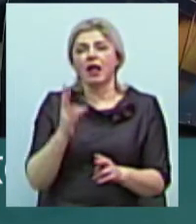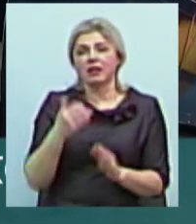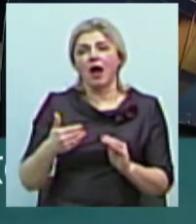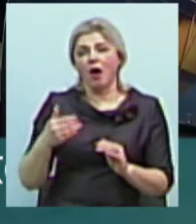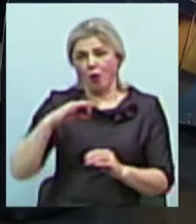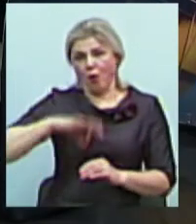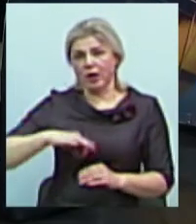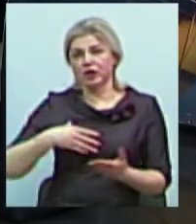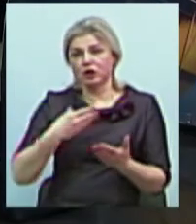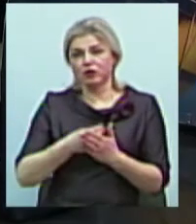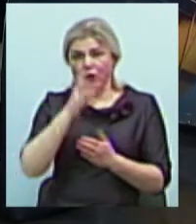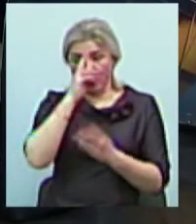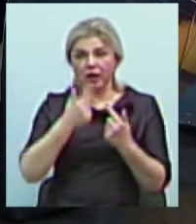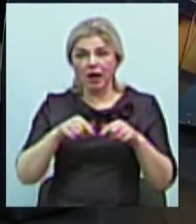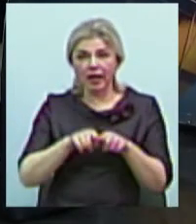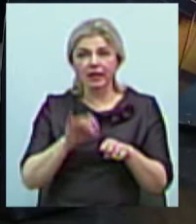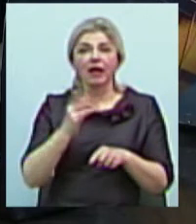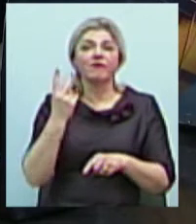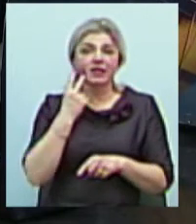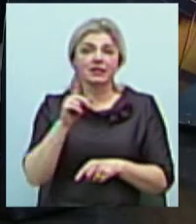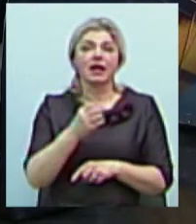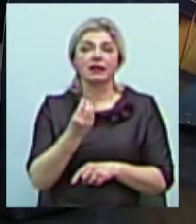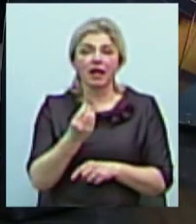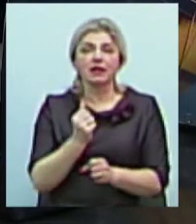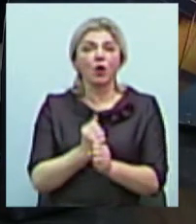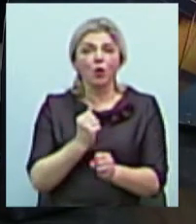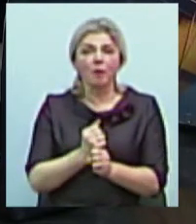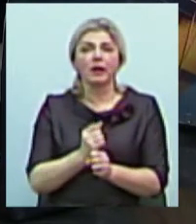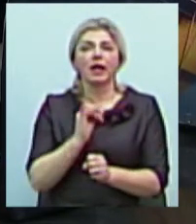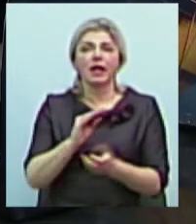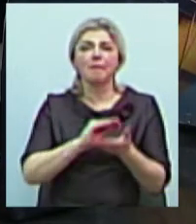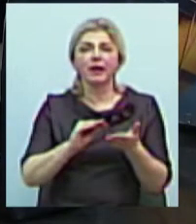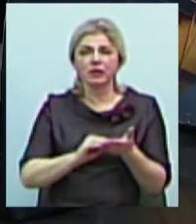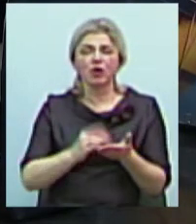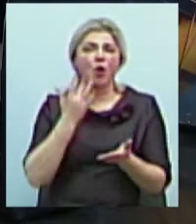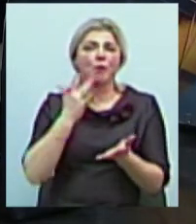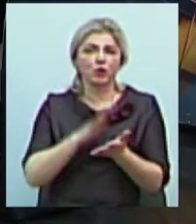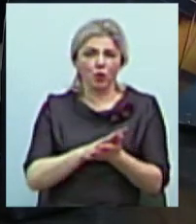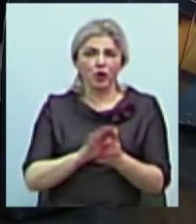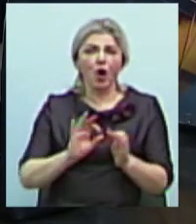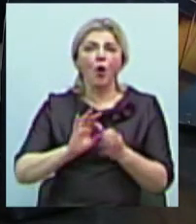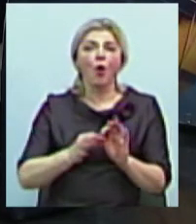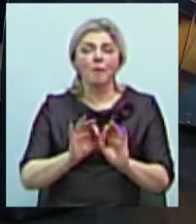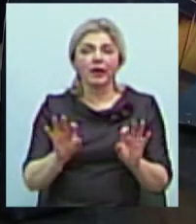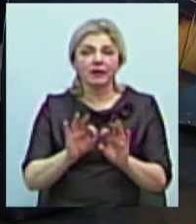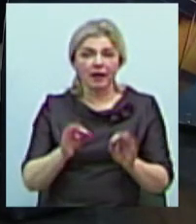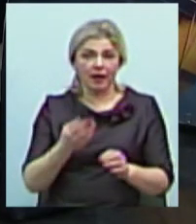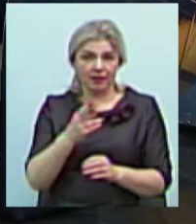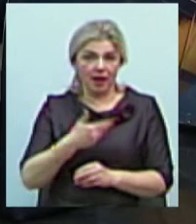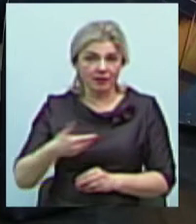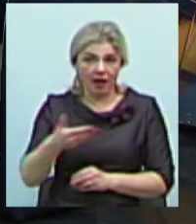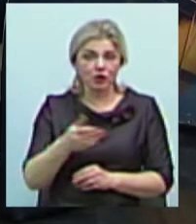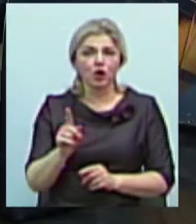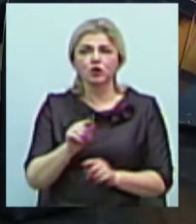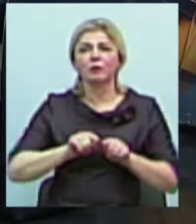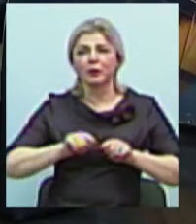країни і завжди за гроші, це роблять, пишуть якісь дуже ганебні для нас коментарі з тим, щоб посіяти